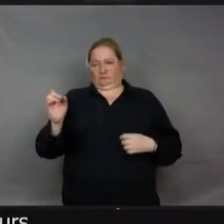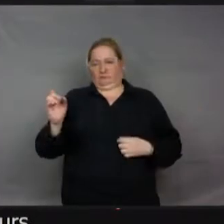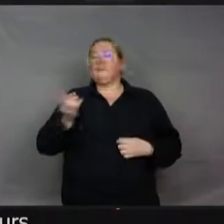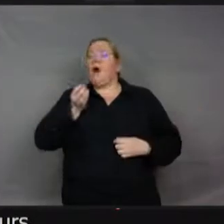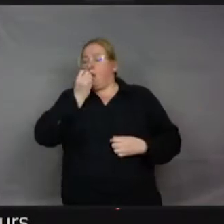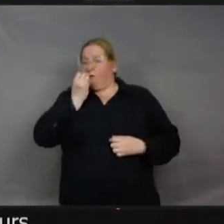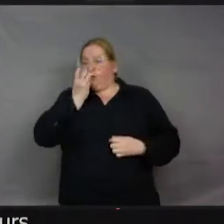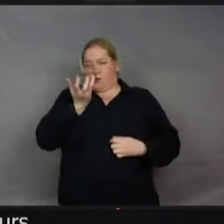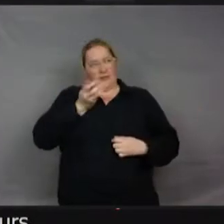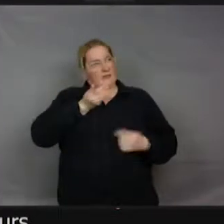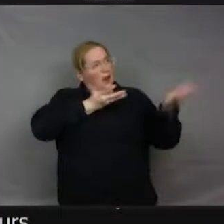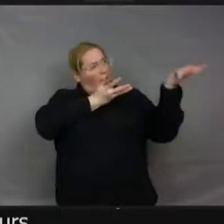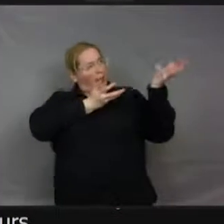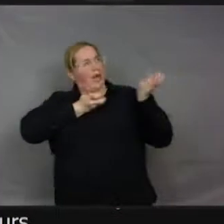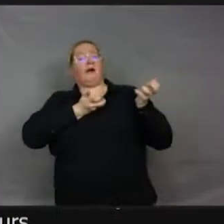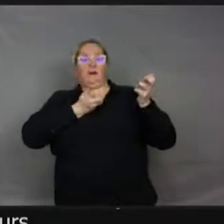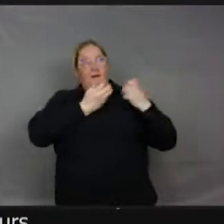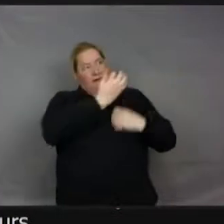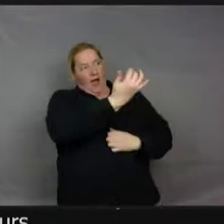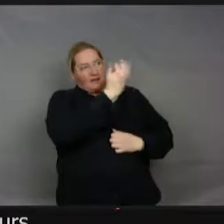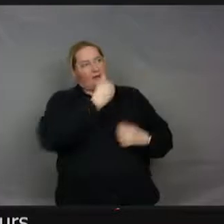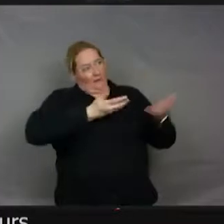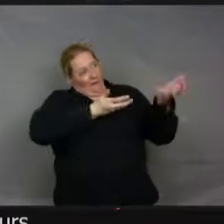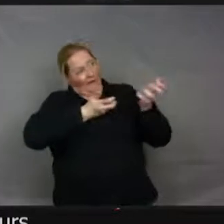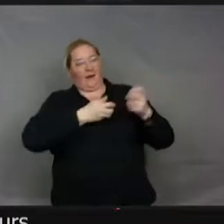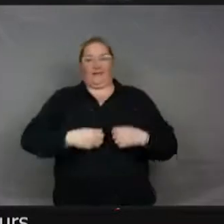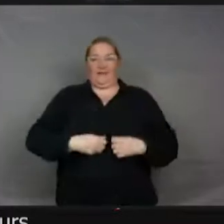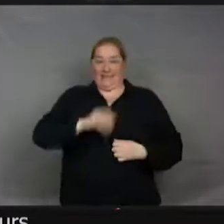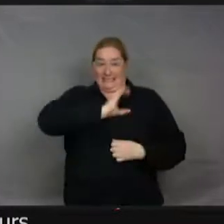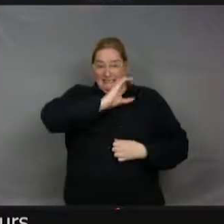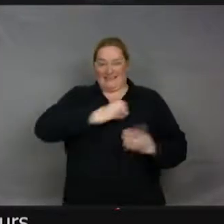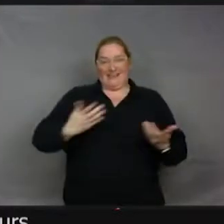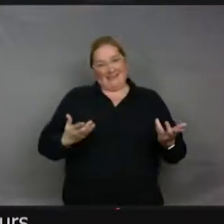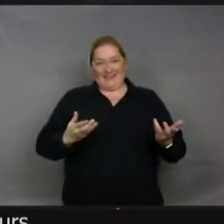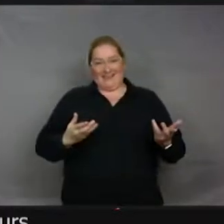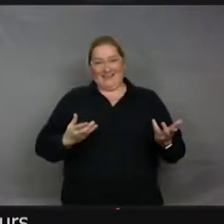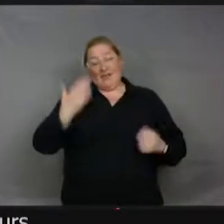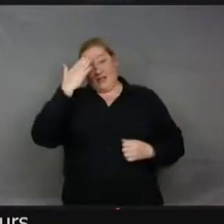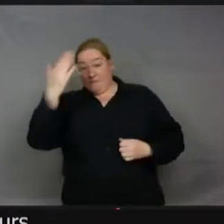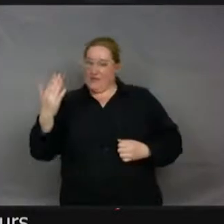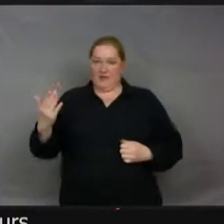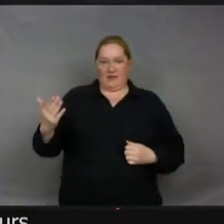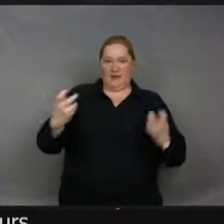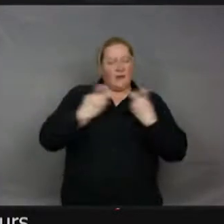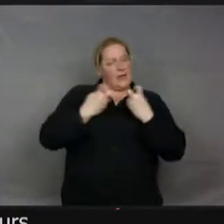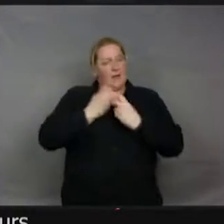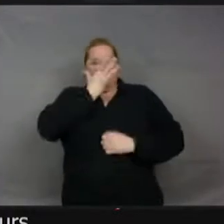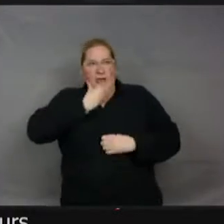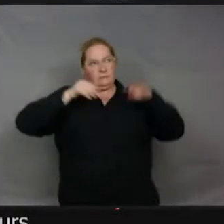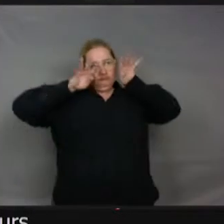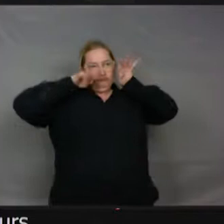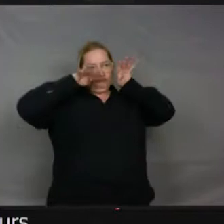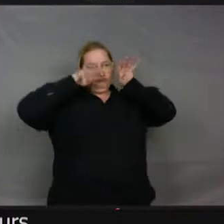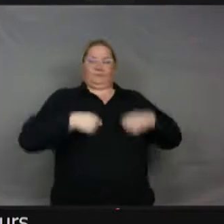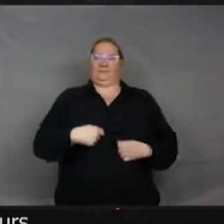l'insecte, pour que du coup, je dis pour, mais c'est pas... Ça leur permet, si elles sont hyper séduisantes, ça leur permet que l'insecte va aller sur